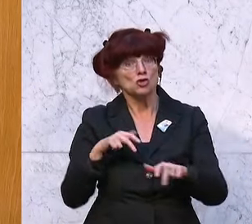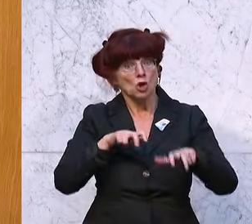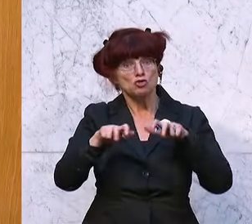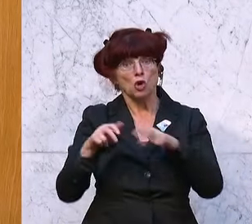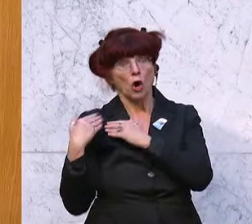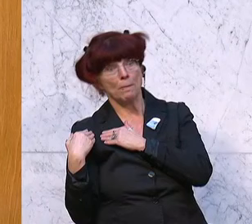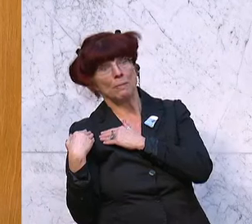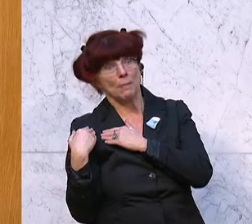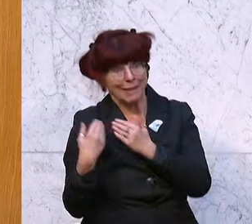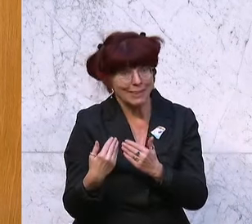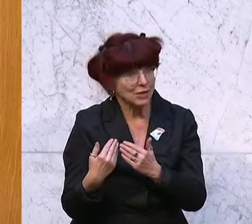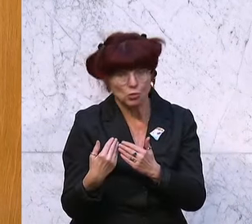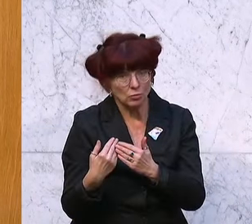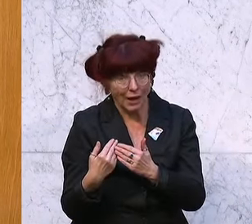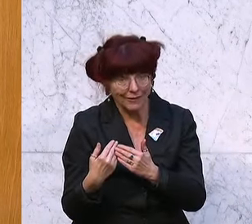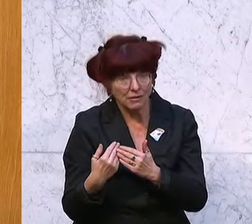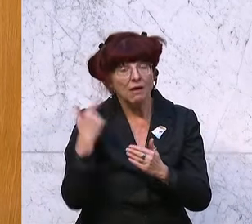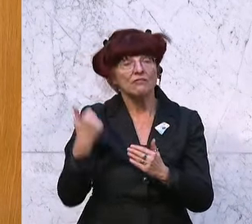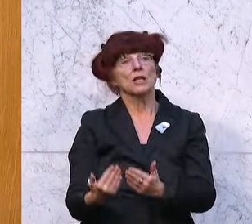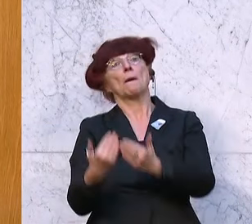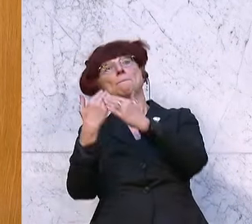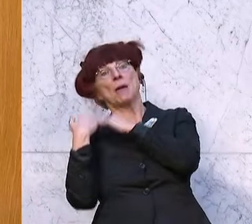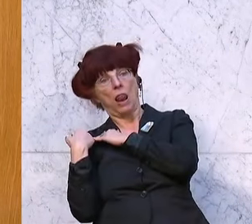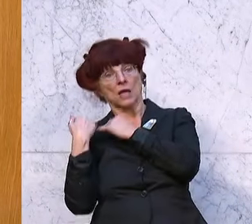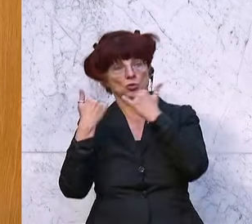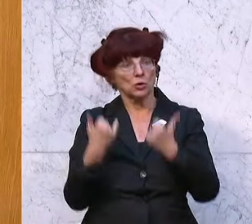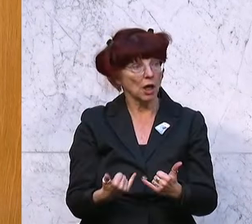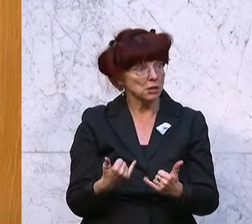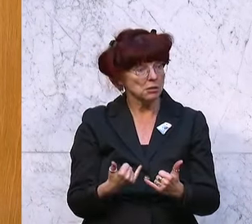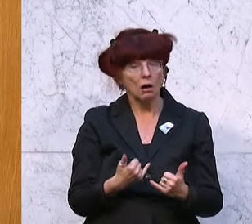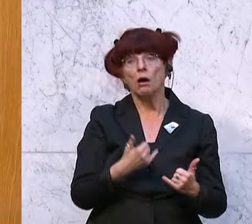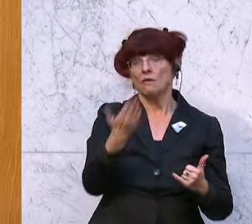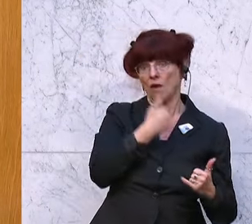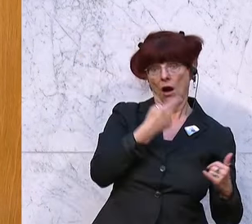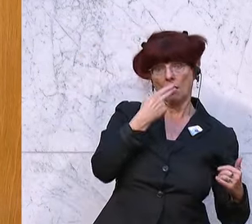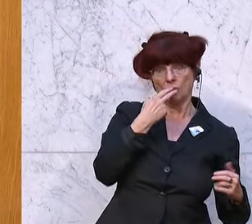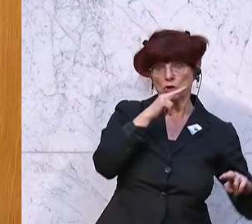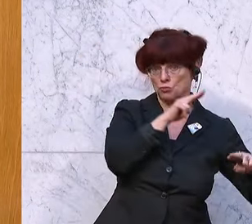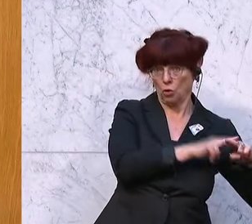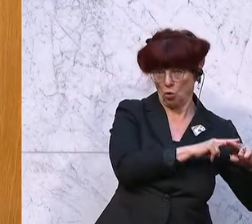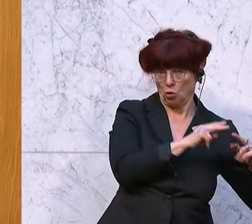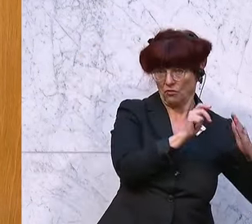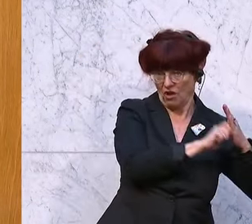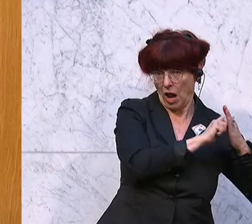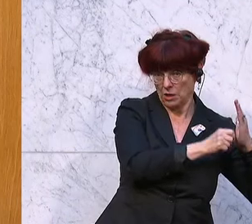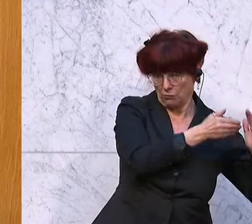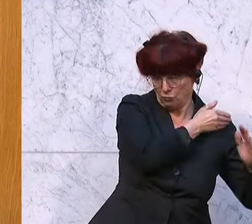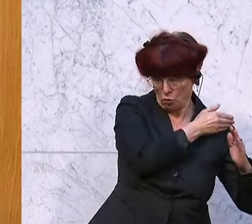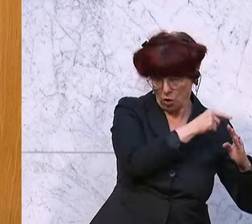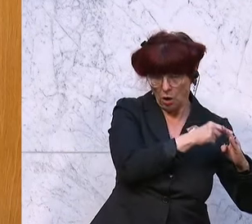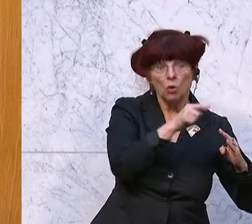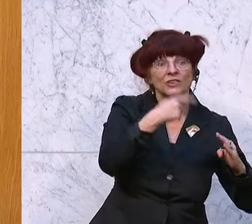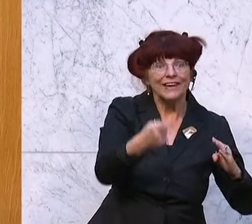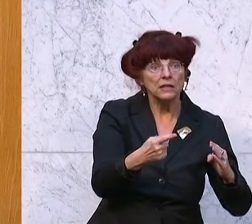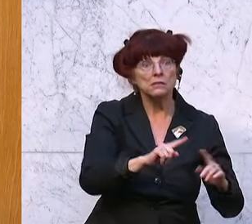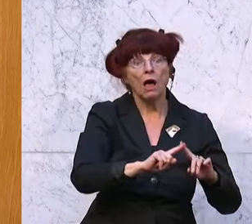von Belastungen, das genaue Gegenteil von dem, was vor der Wahl versprochen worden ist. Verstehen Sie das, dass das die Leute ärgert?